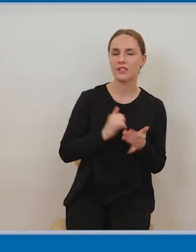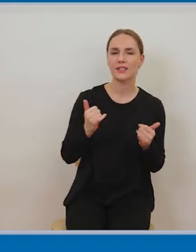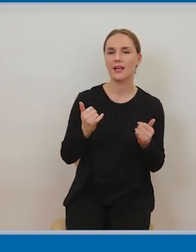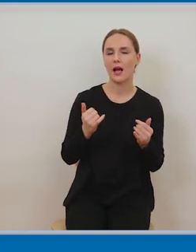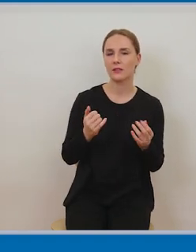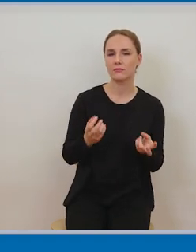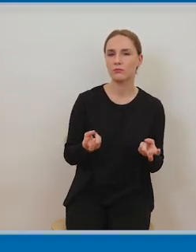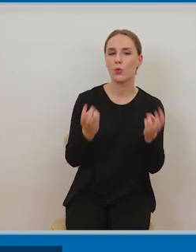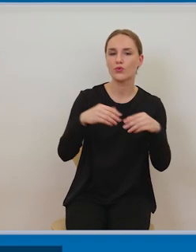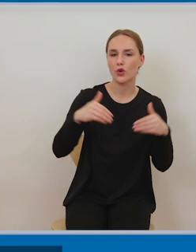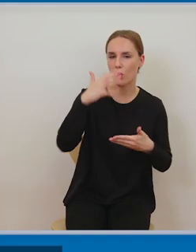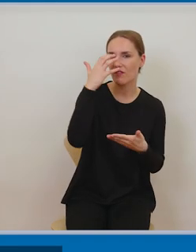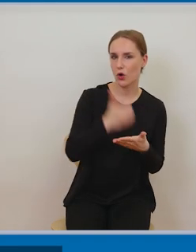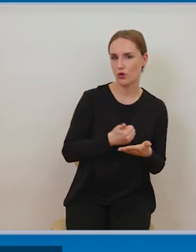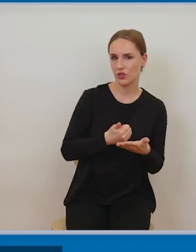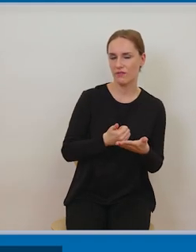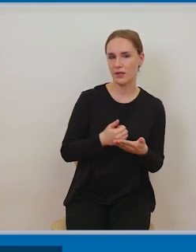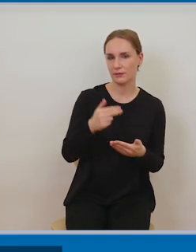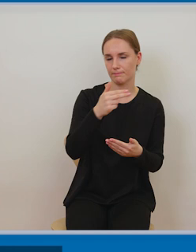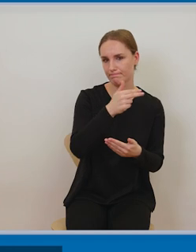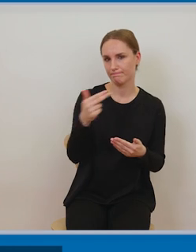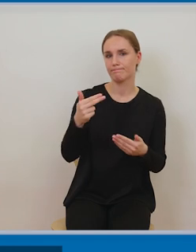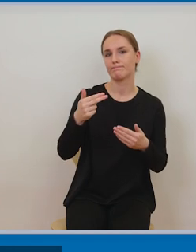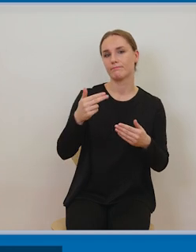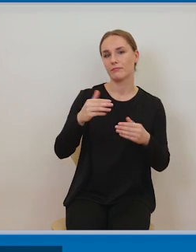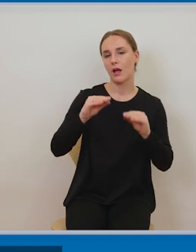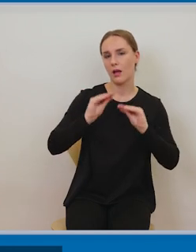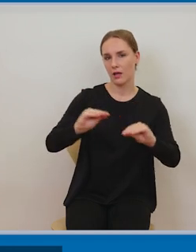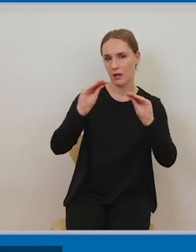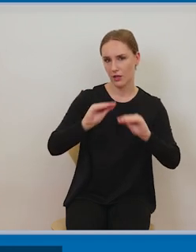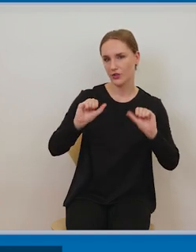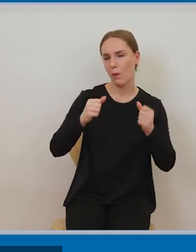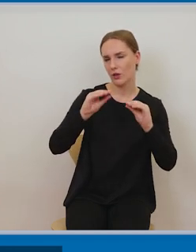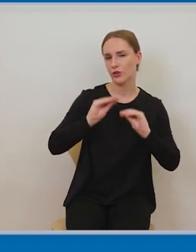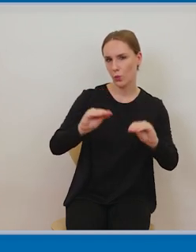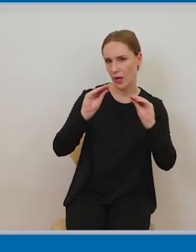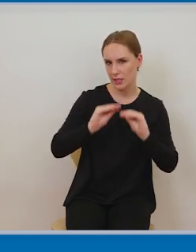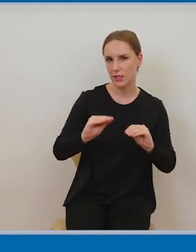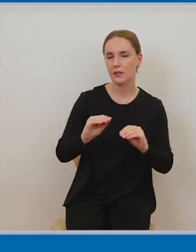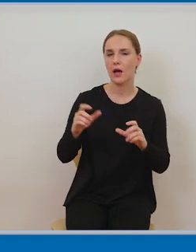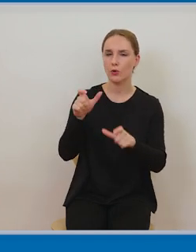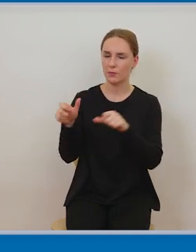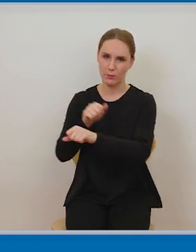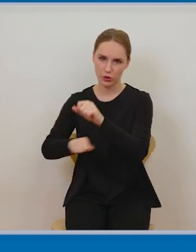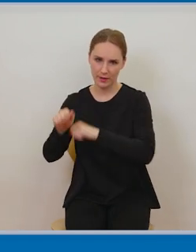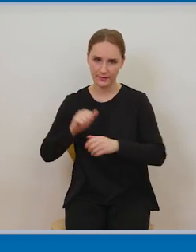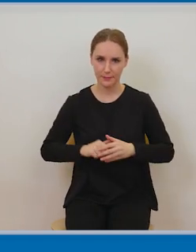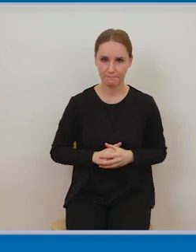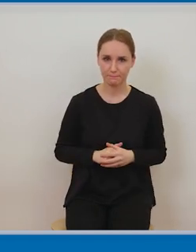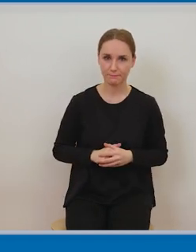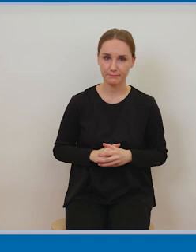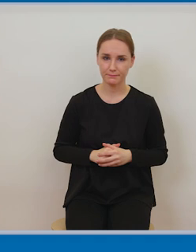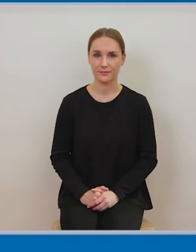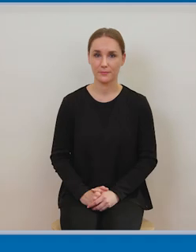niepełnosprawnościami. Instytucją prawa autorskiego, o której mówiłyśmy, która pozwala na korzystanie z utworów w okresie, gdy trwają autorskie prawa